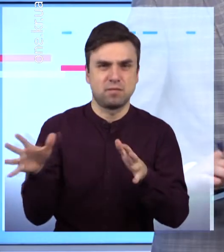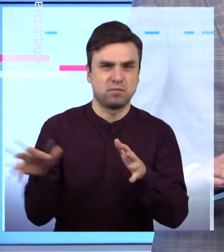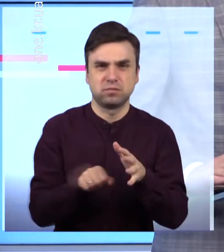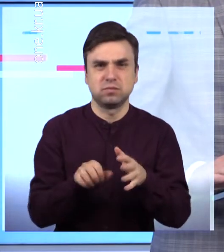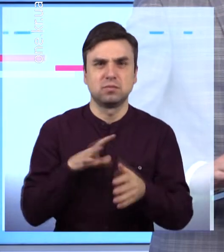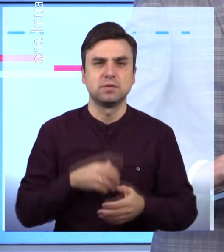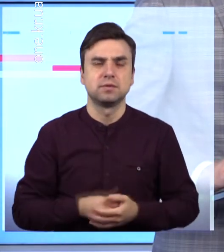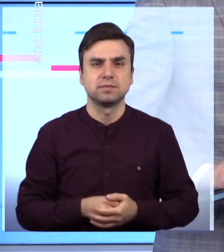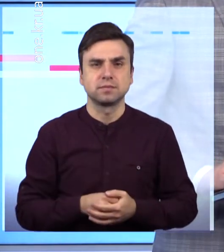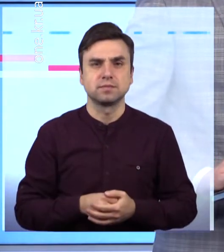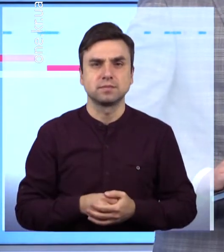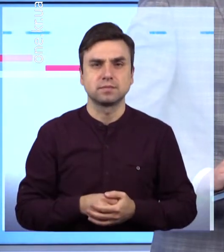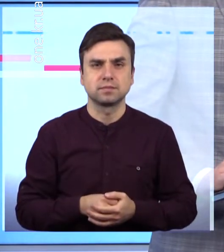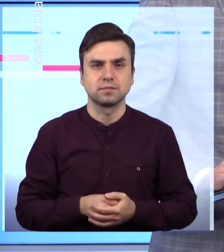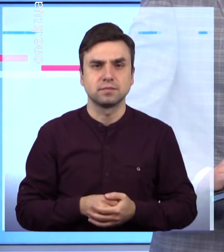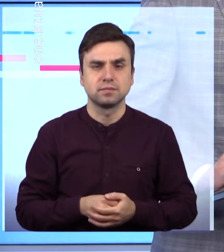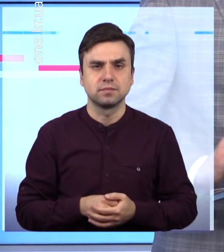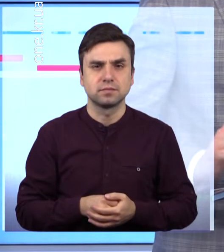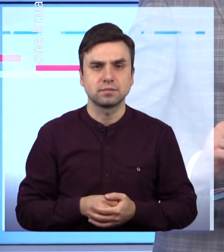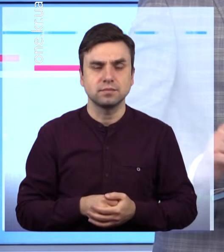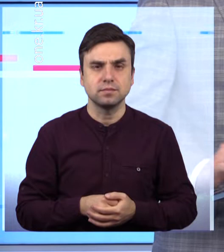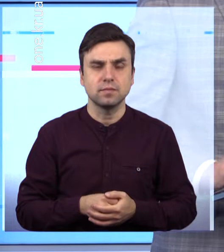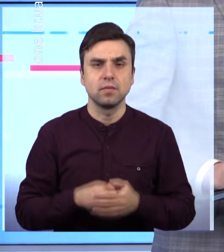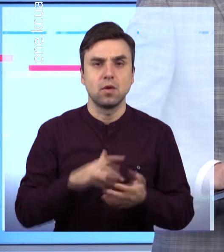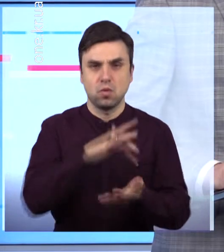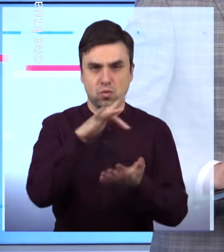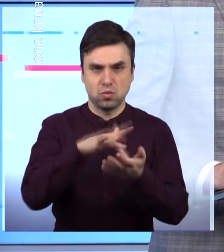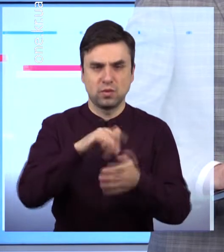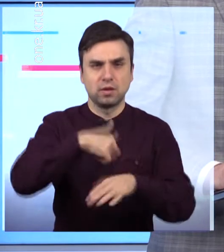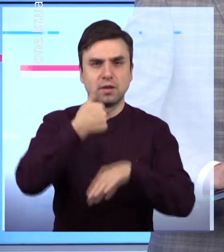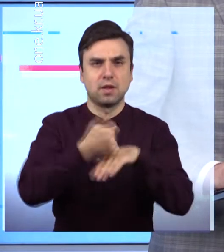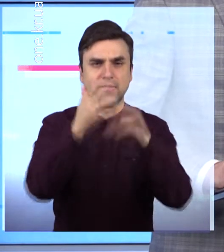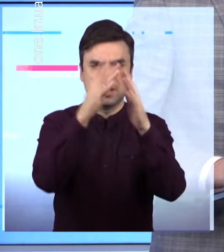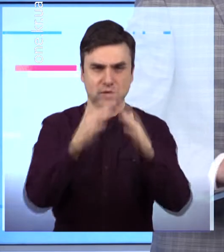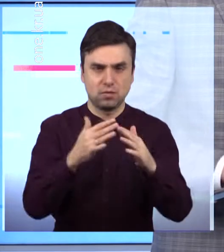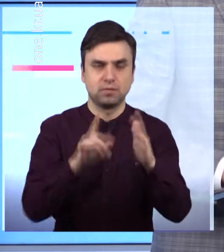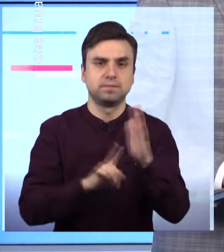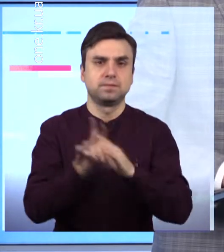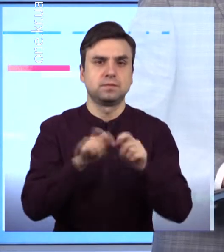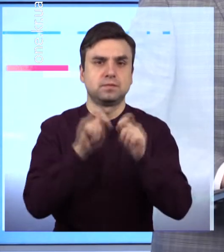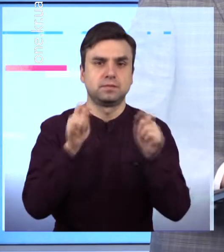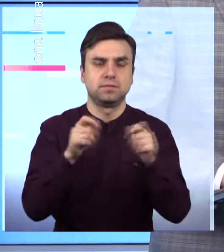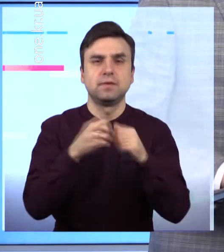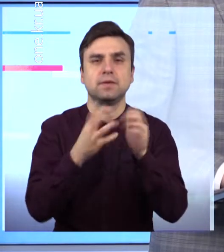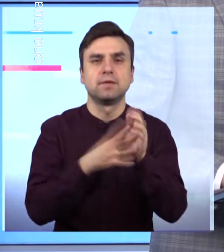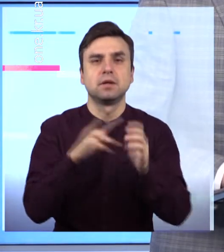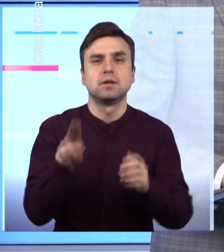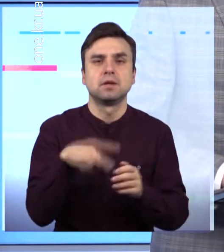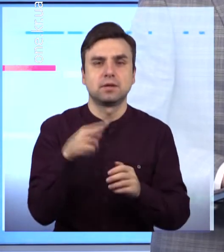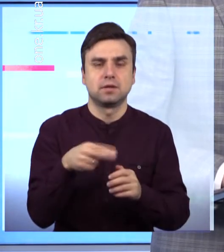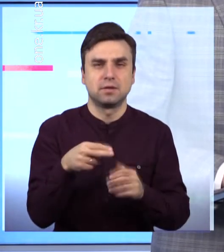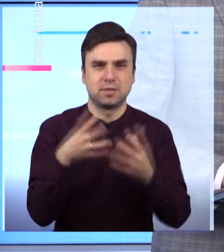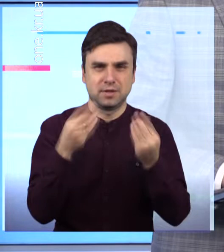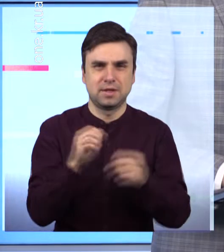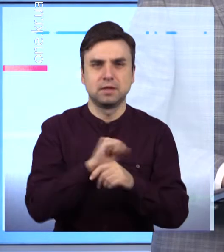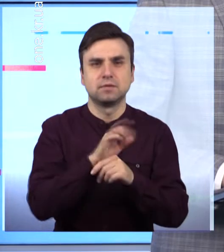Головна ялинка міста засяяла 19 грудня у День Святого Миколая На центральній новорічній красуні міста, що розташована біля